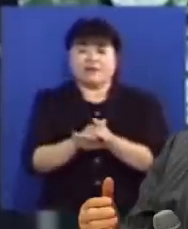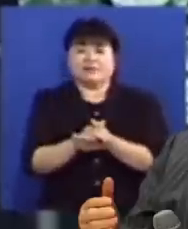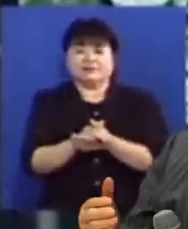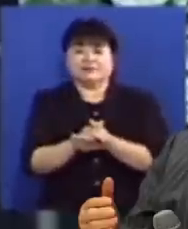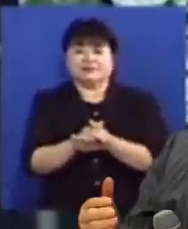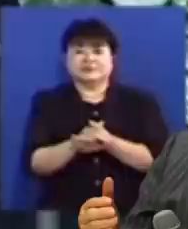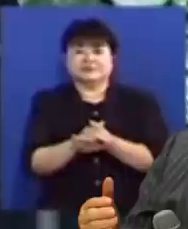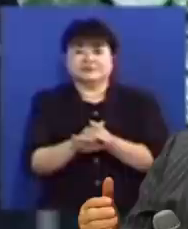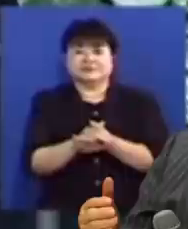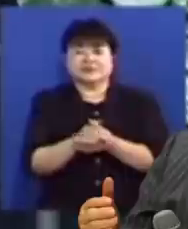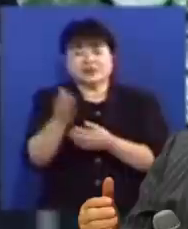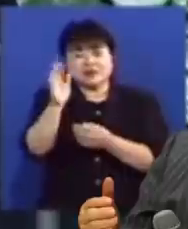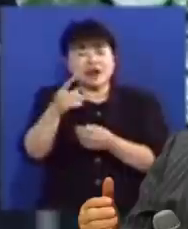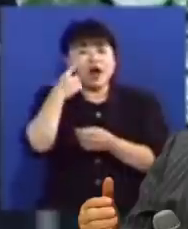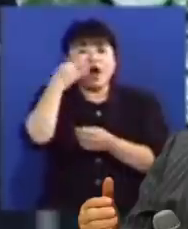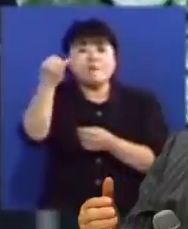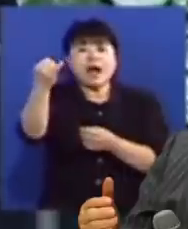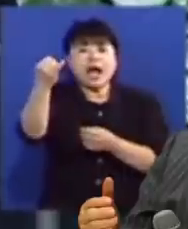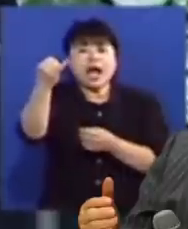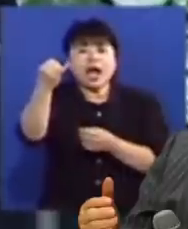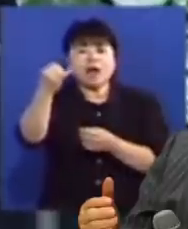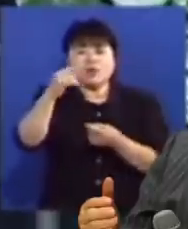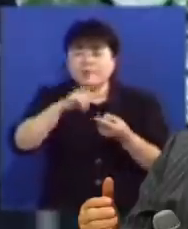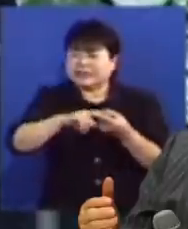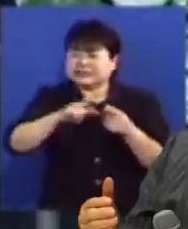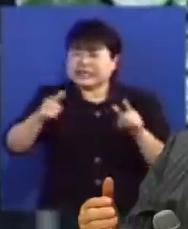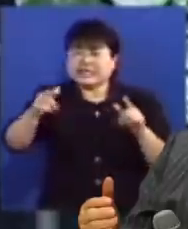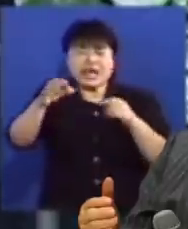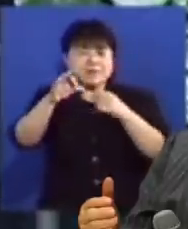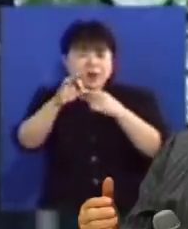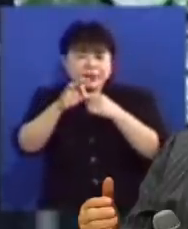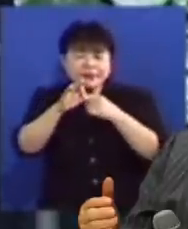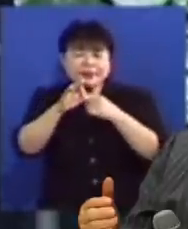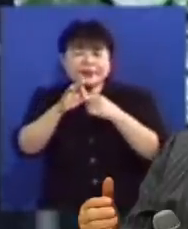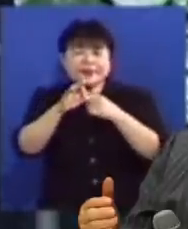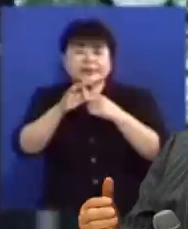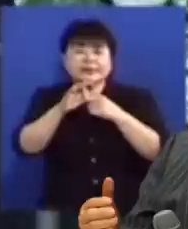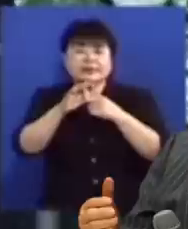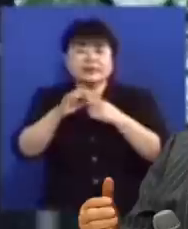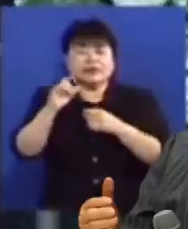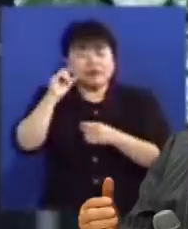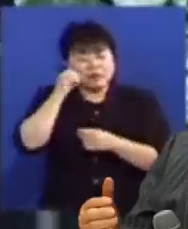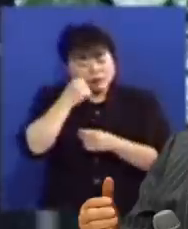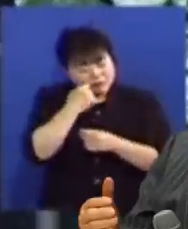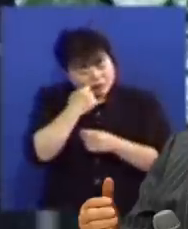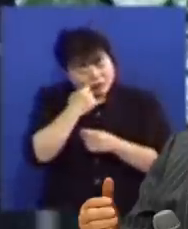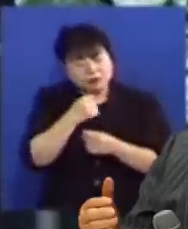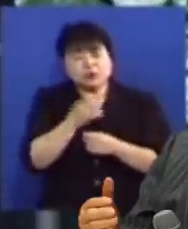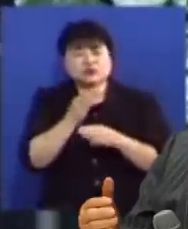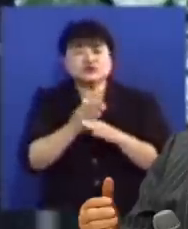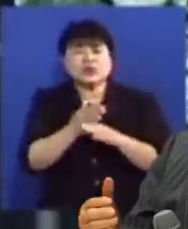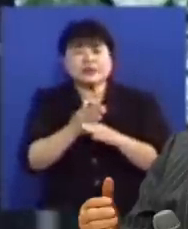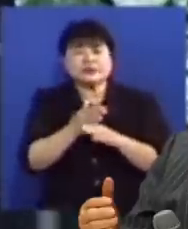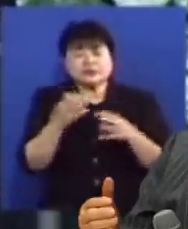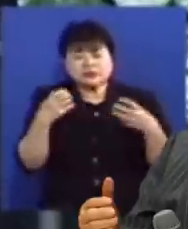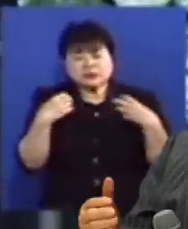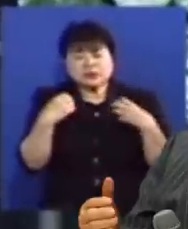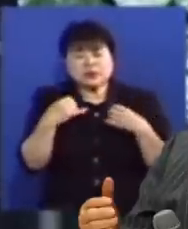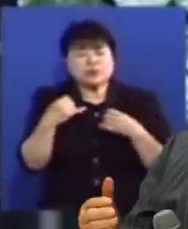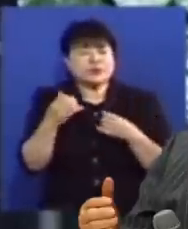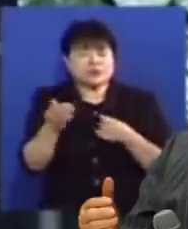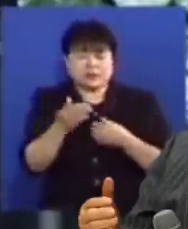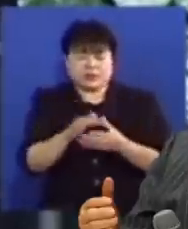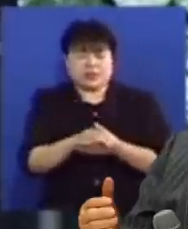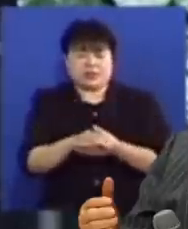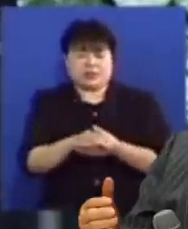그러나 어머니하고 마음이 상해 놓으면 어머니가 남편에게